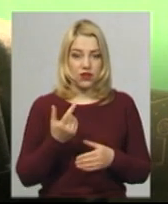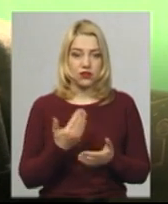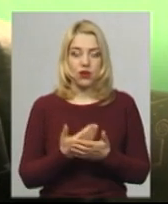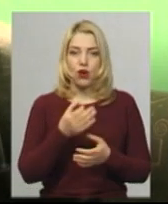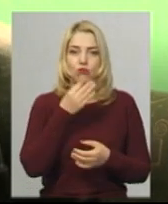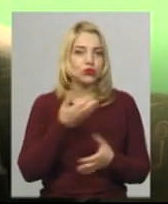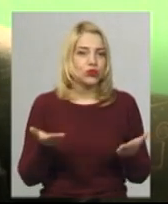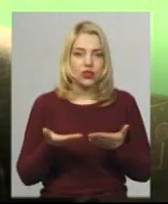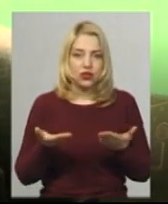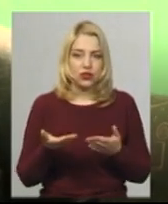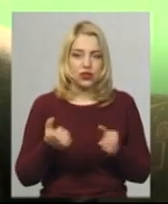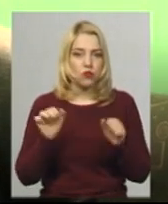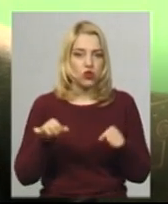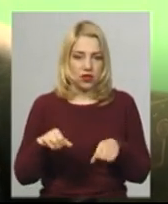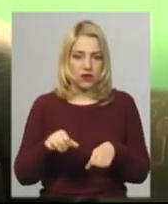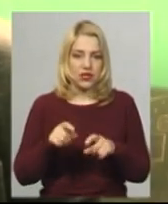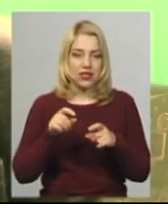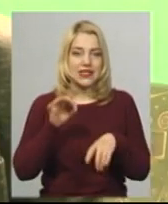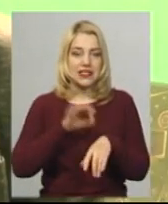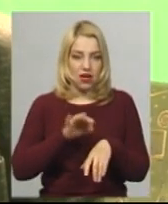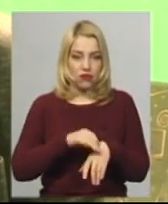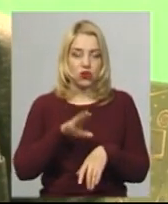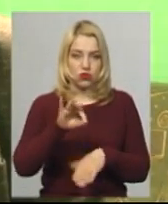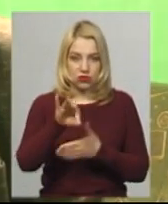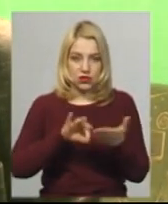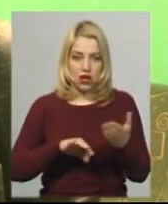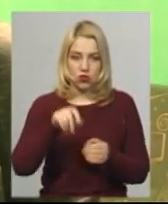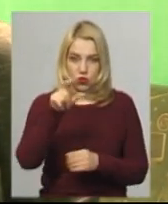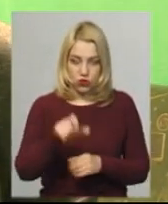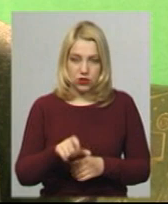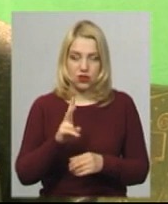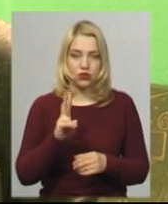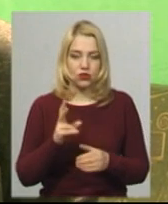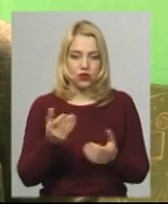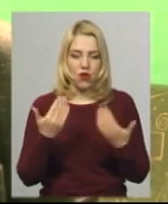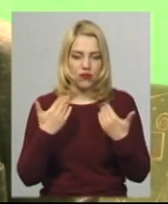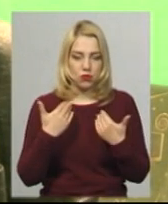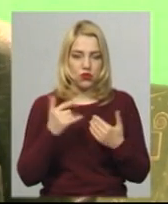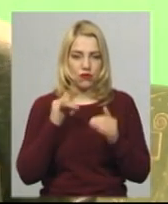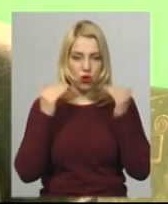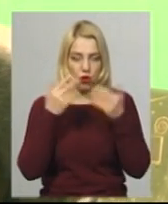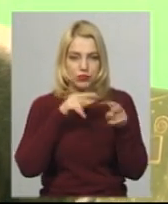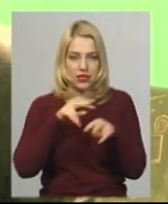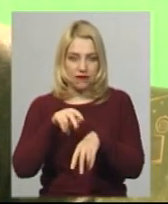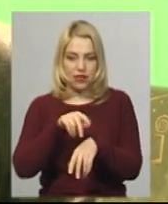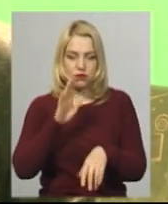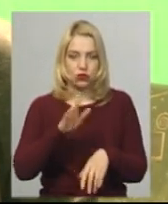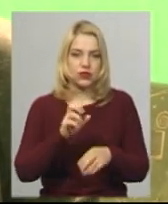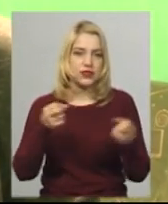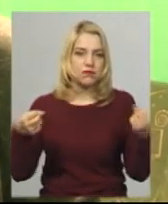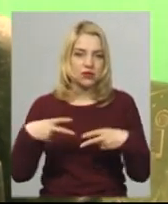з ознак можливих захворювань, відразу того пацієнта, скажімо так, чи відпочиваючого в обсервації, буде поміщений у ізоляційний блок,